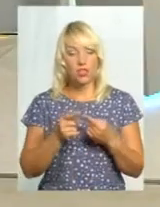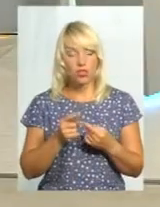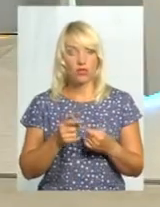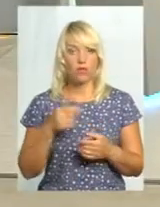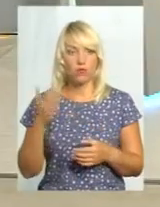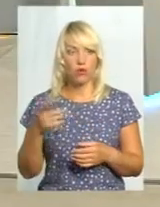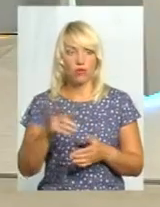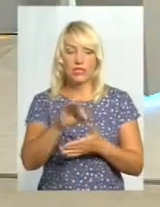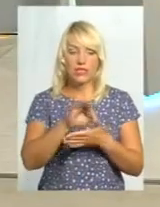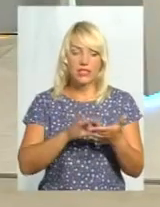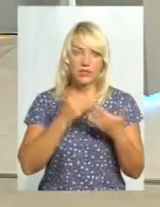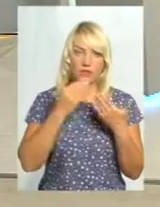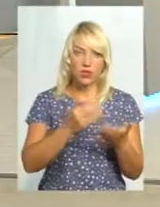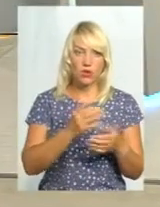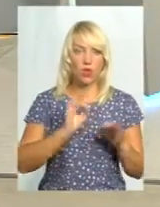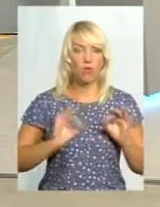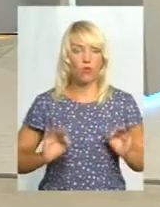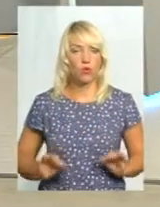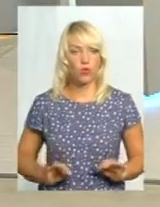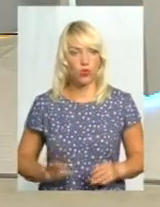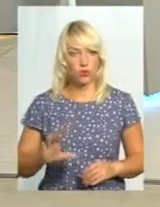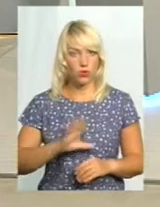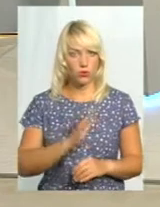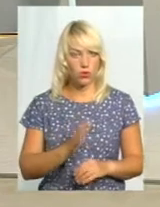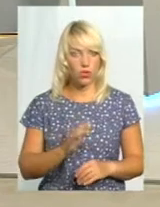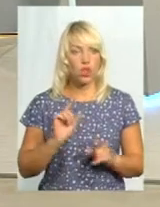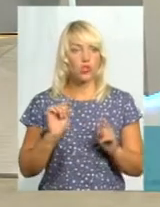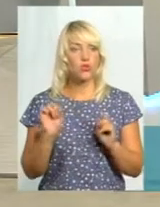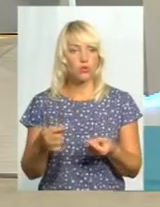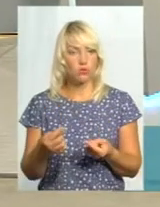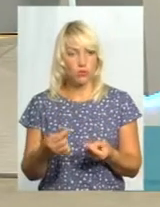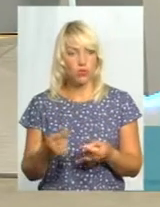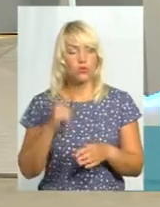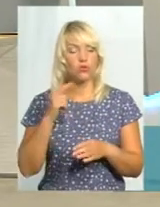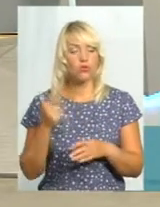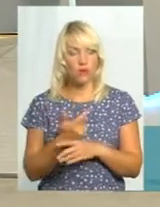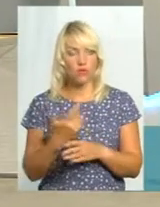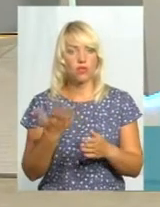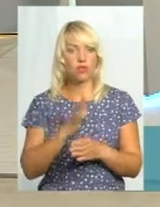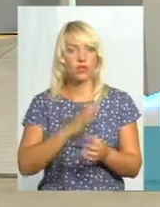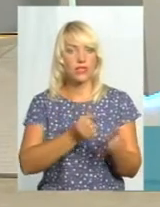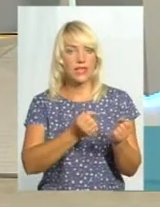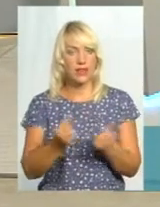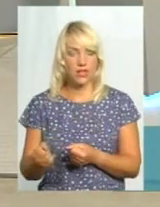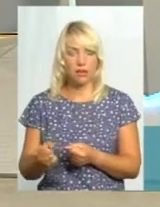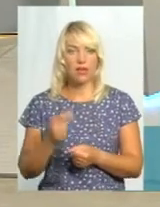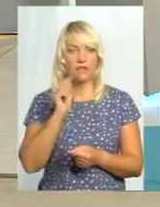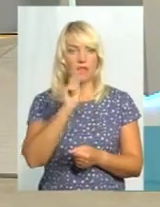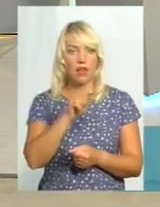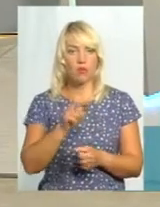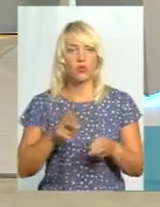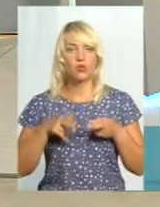правоохоронні органи, тоді в прокуратуру, як вони розповідають. Чому, знову ж таки, в чому була затримка? В тому, що сам злочин